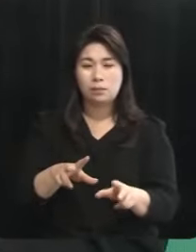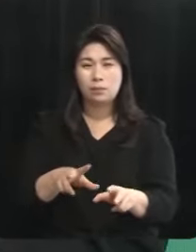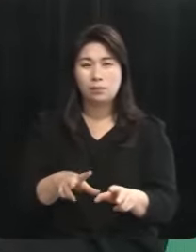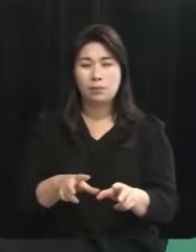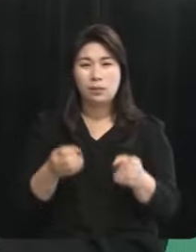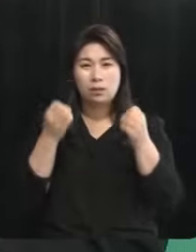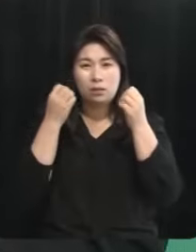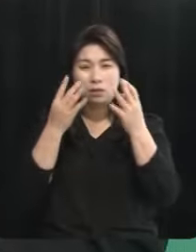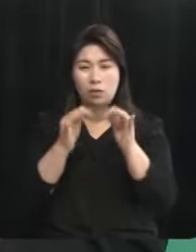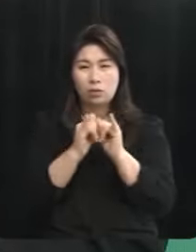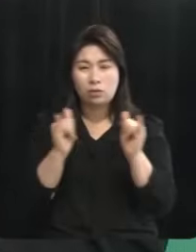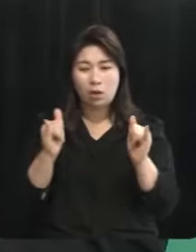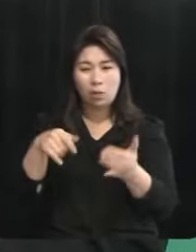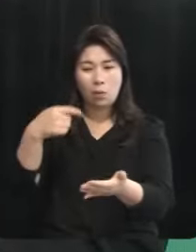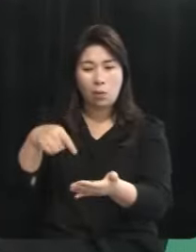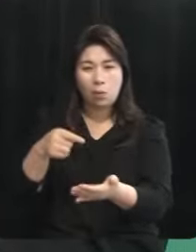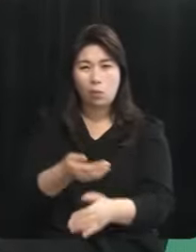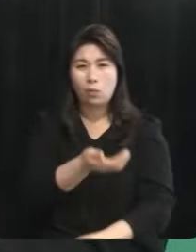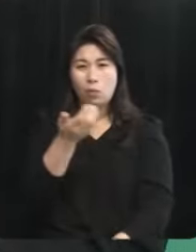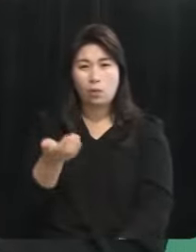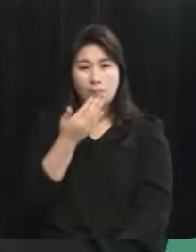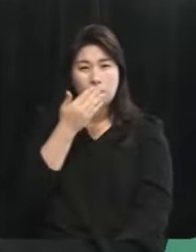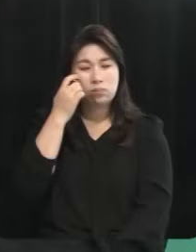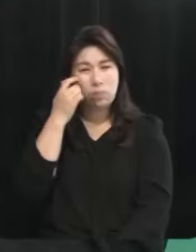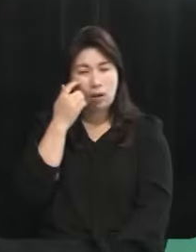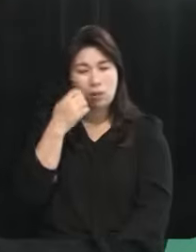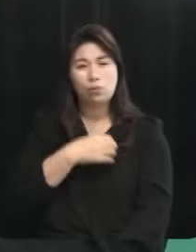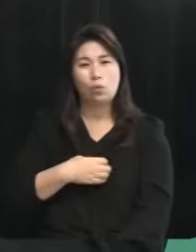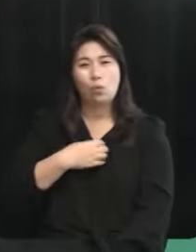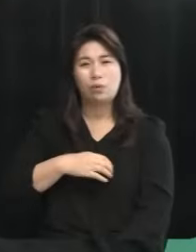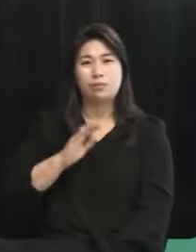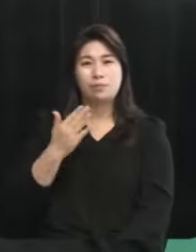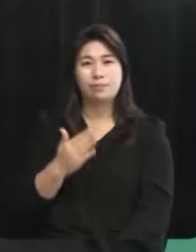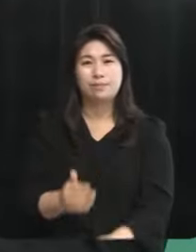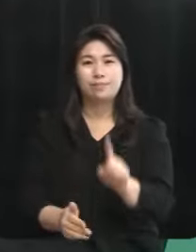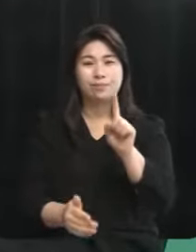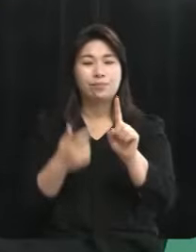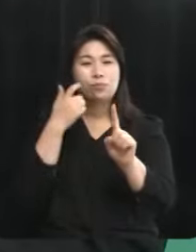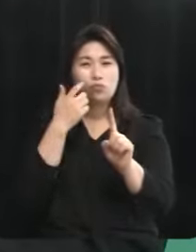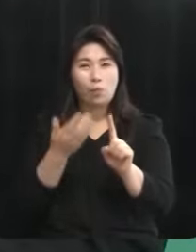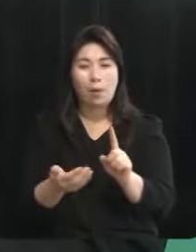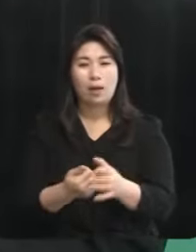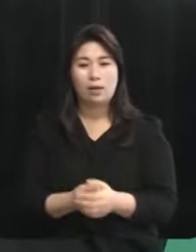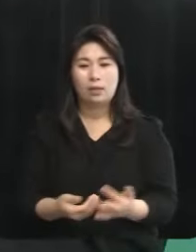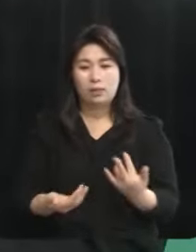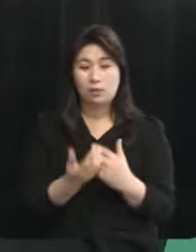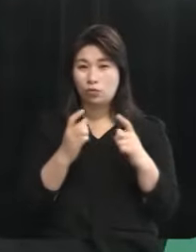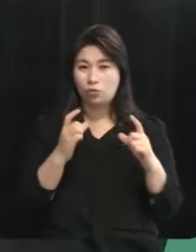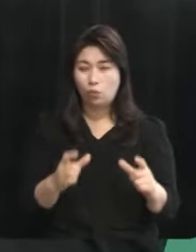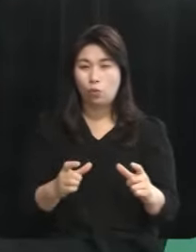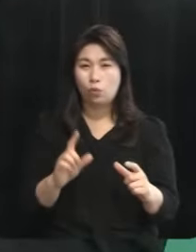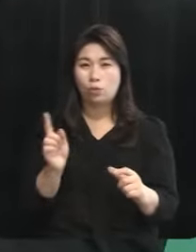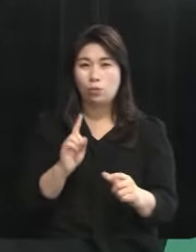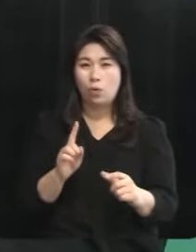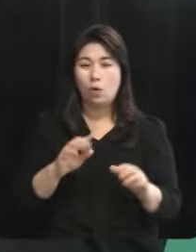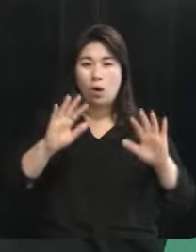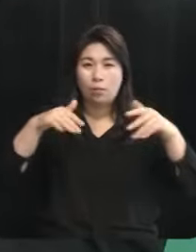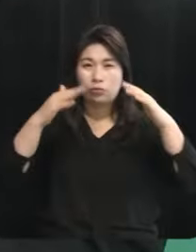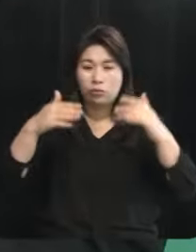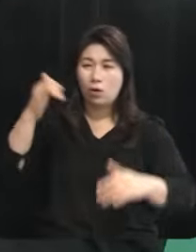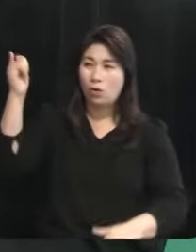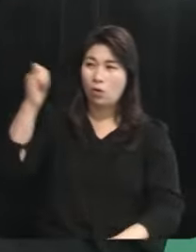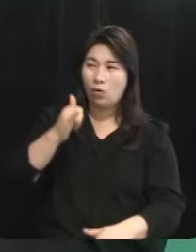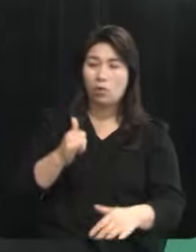산업에 종사할 수 있을까라는 문제가 있어서 고민이 필요하고 한 가지 더 여쭤보면 제주도는 풍력과 태양력